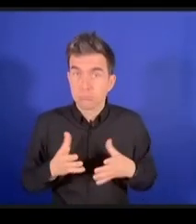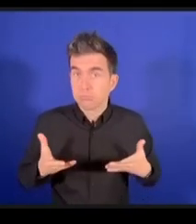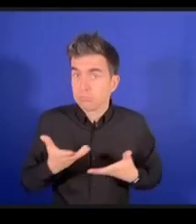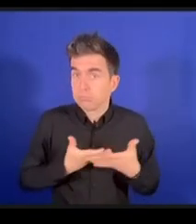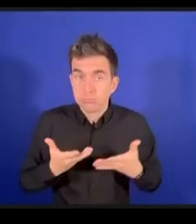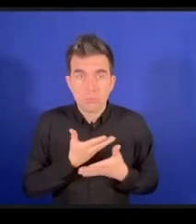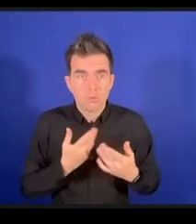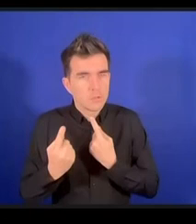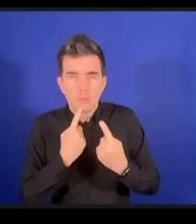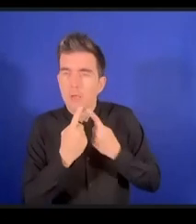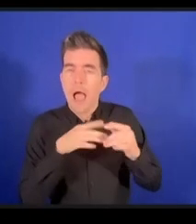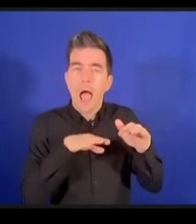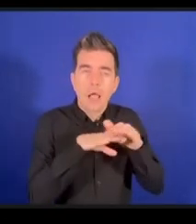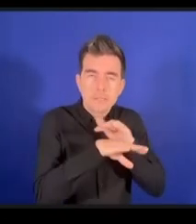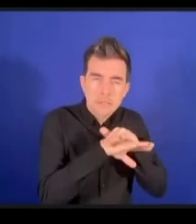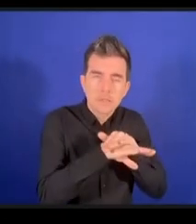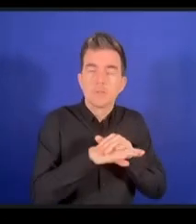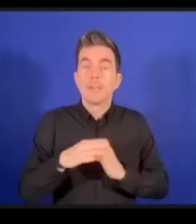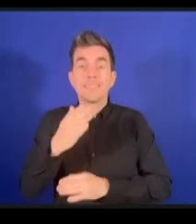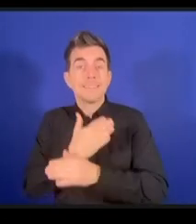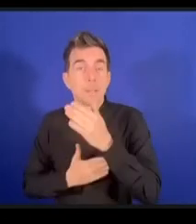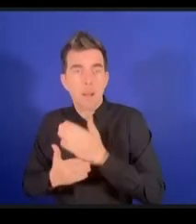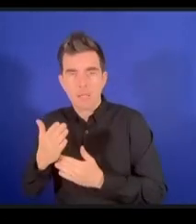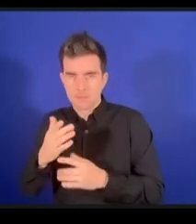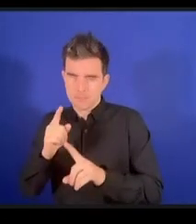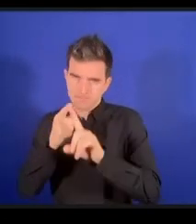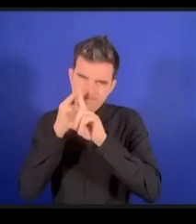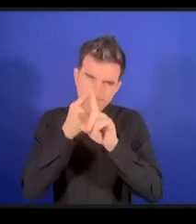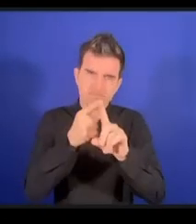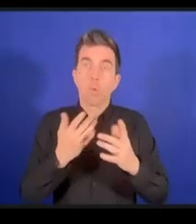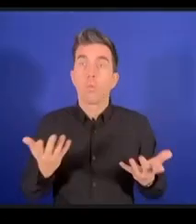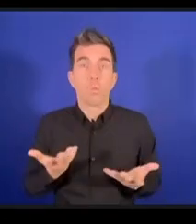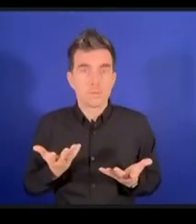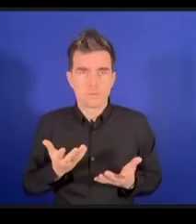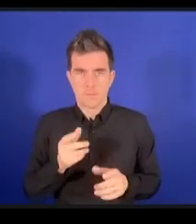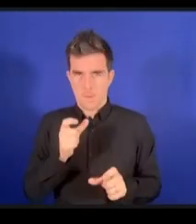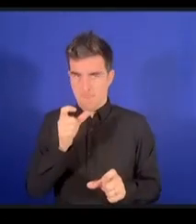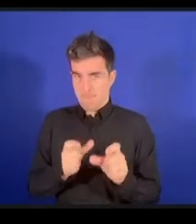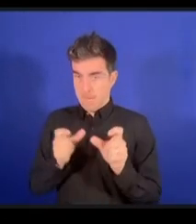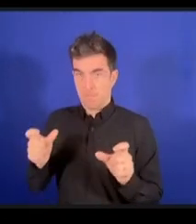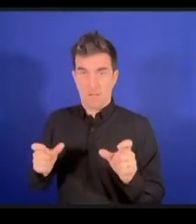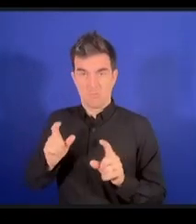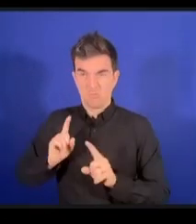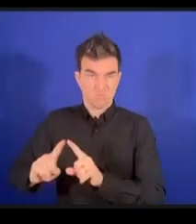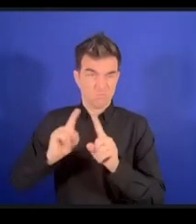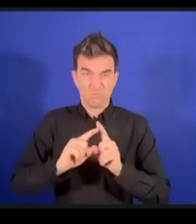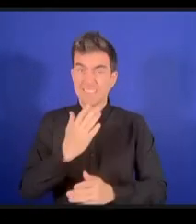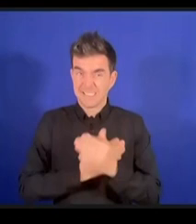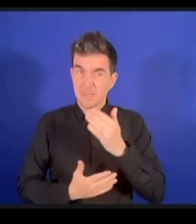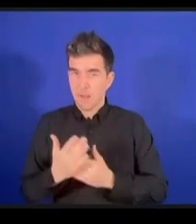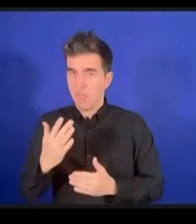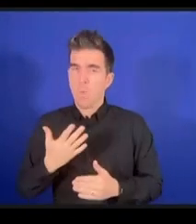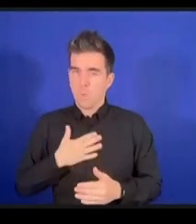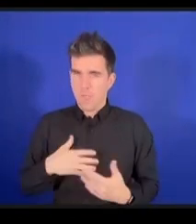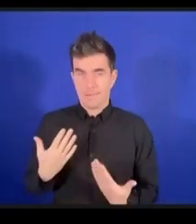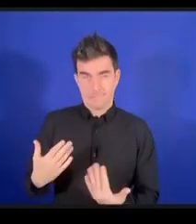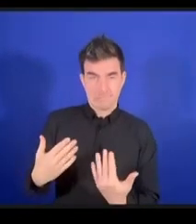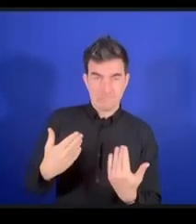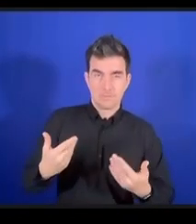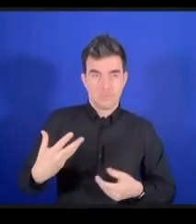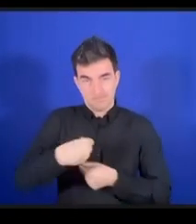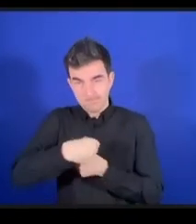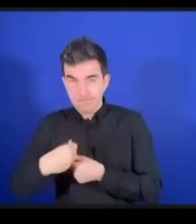faire participer ces personnes en situation de handicap aux discussions par le biais de la